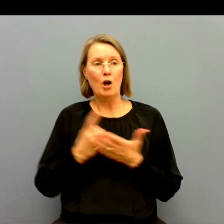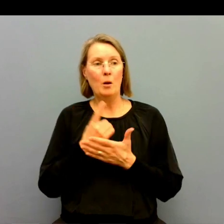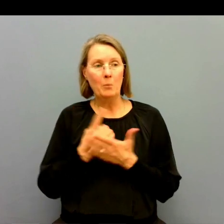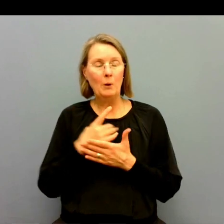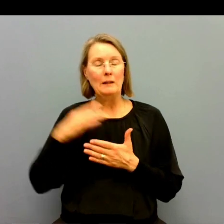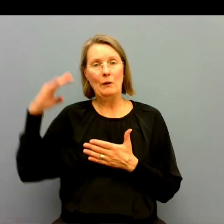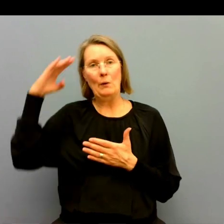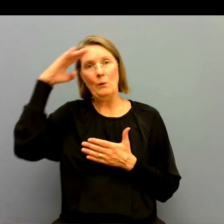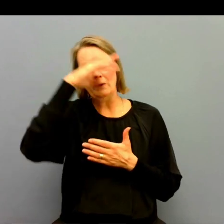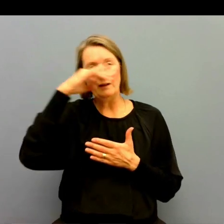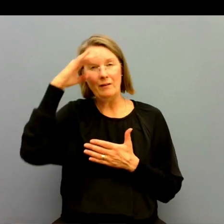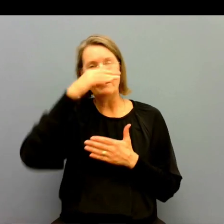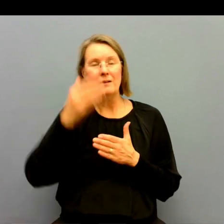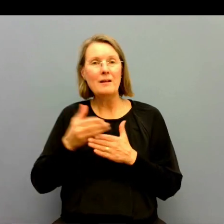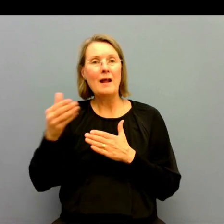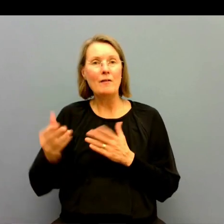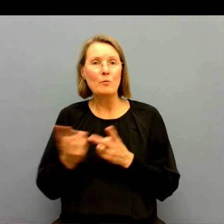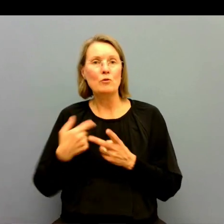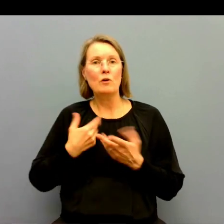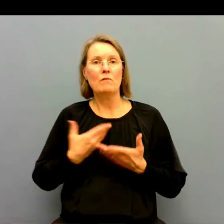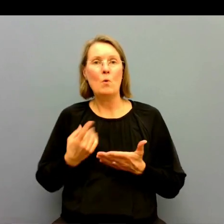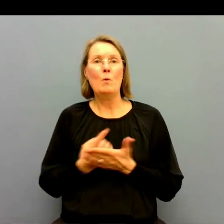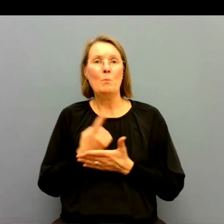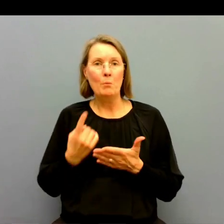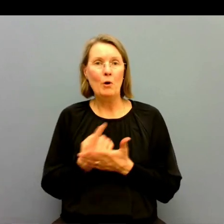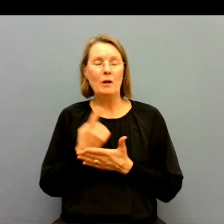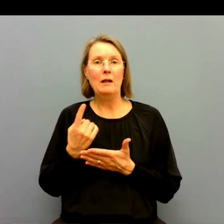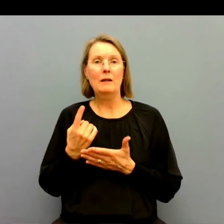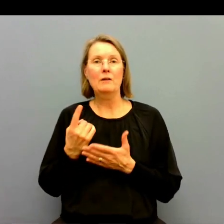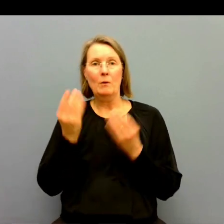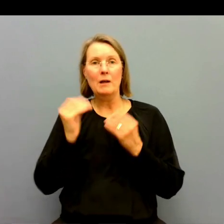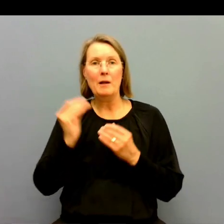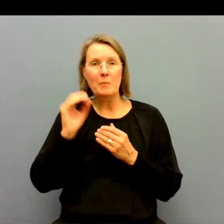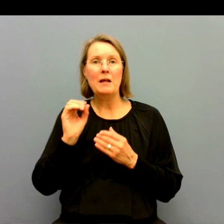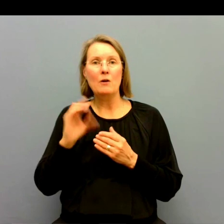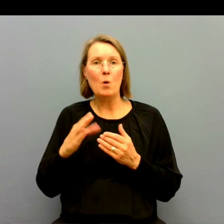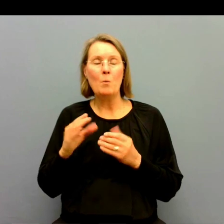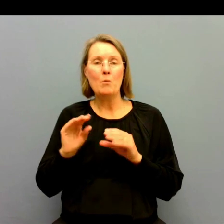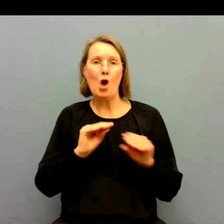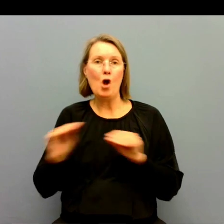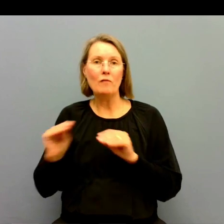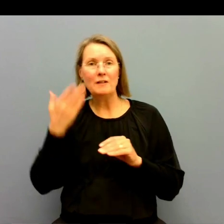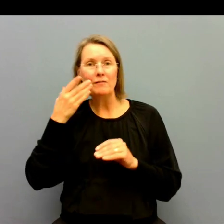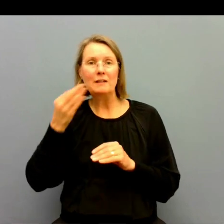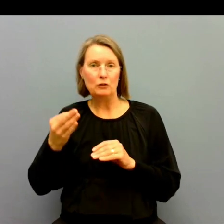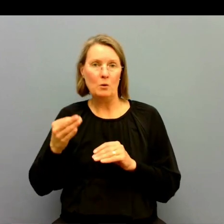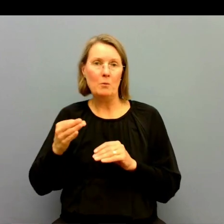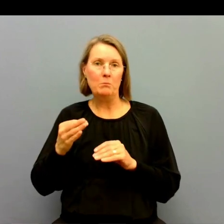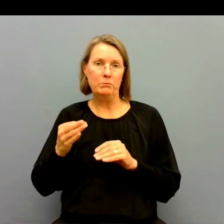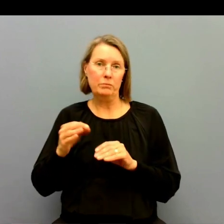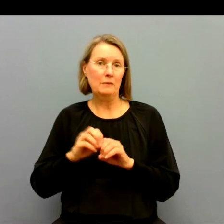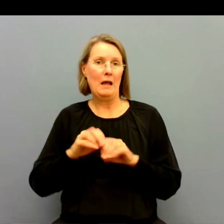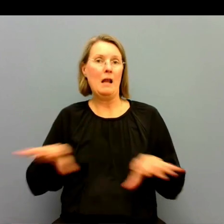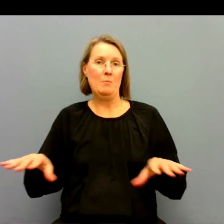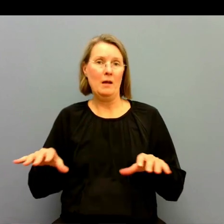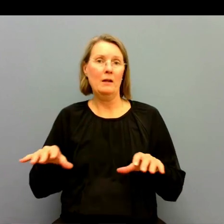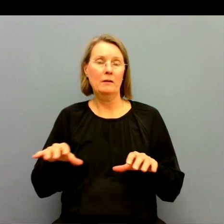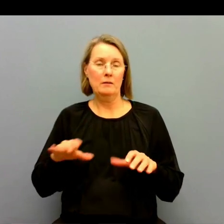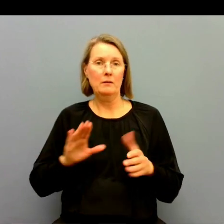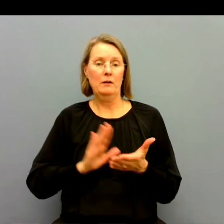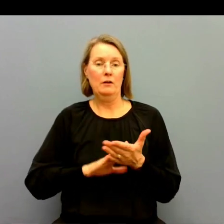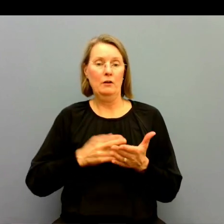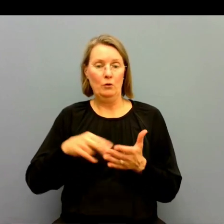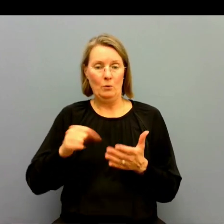efteråt? Så att jag liksom får möjlighet att se och lära mig mer om översättningsvetenskapen i stort. Att